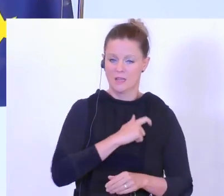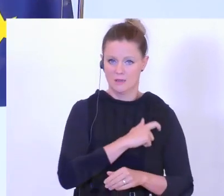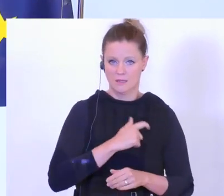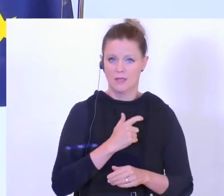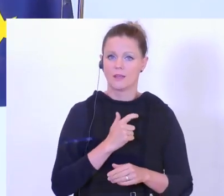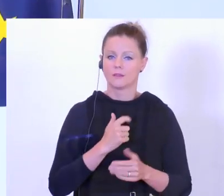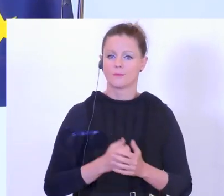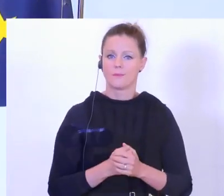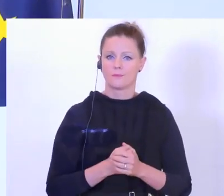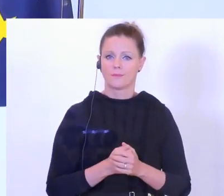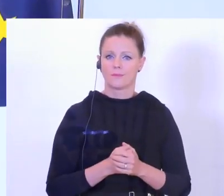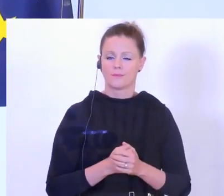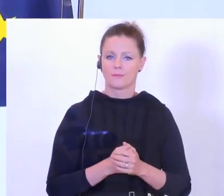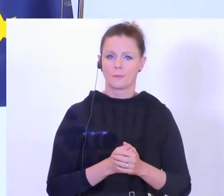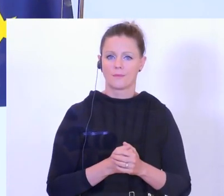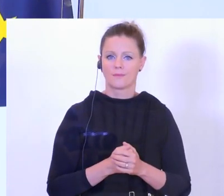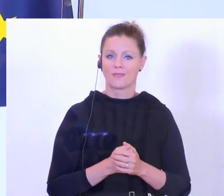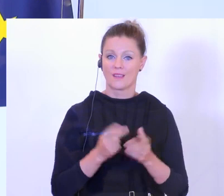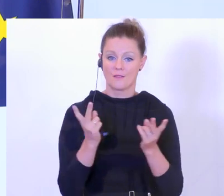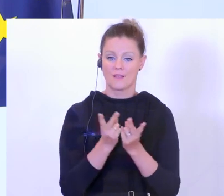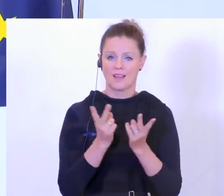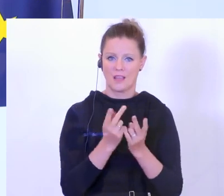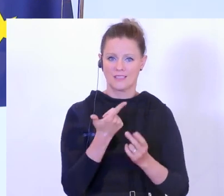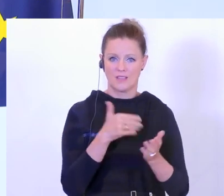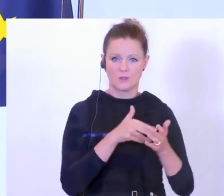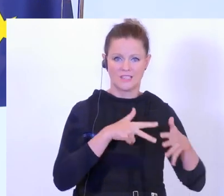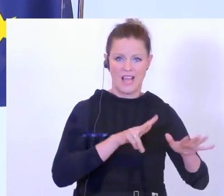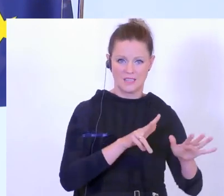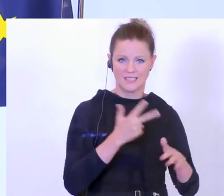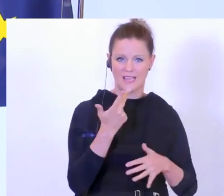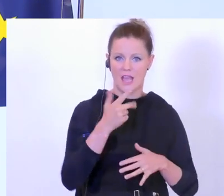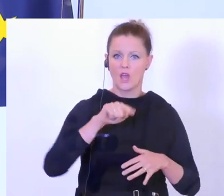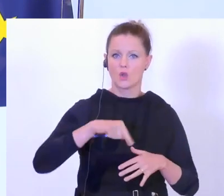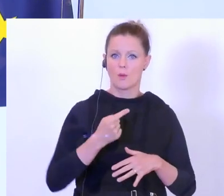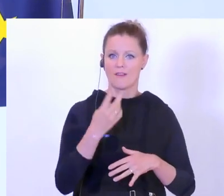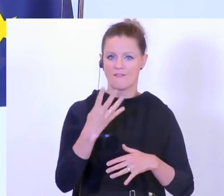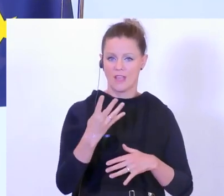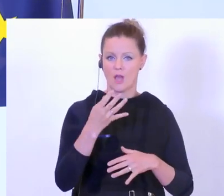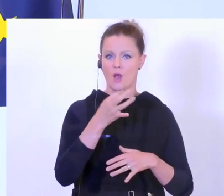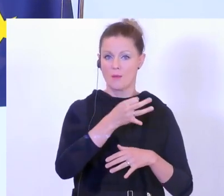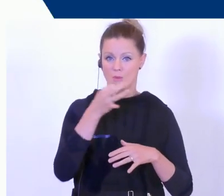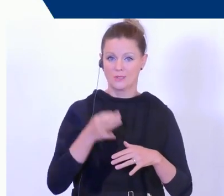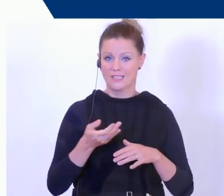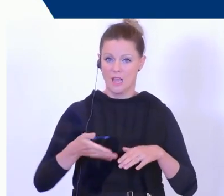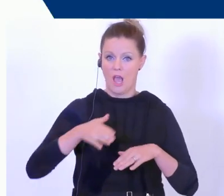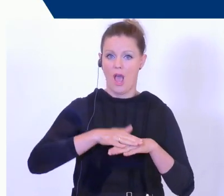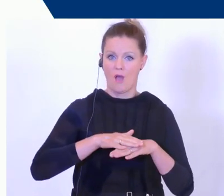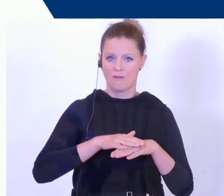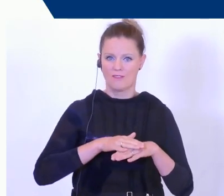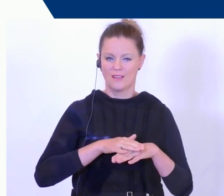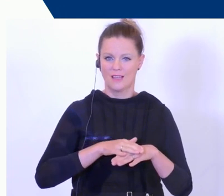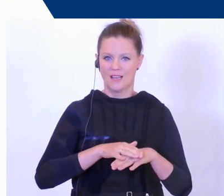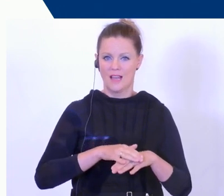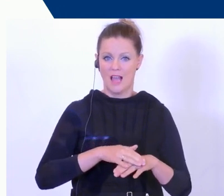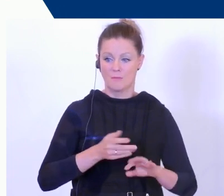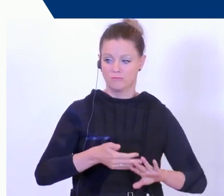haben wir eine Steigerung im Vergleich zum Jahr 2018 um 3,4 Prozent gehabt. Aber in der langfristigen